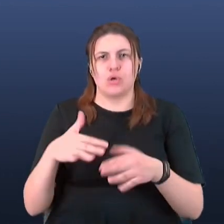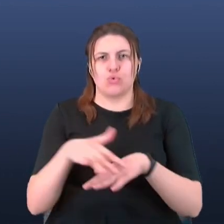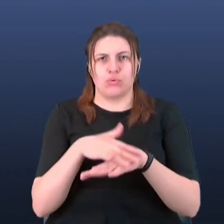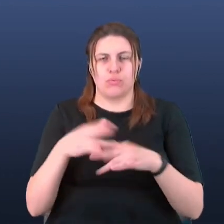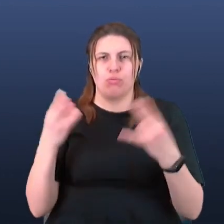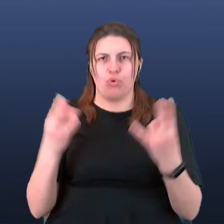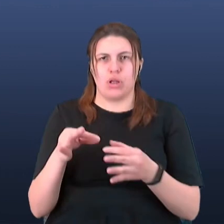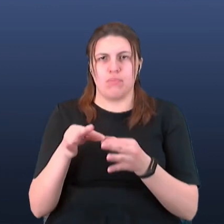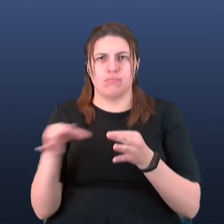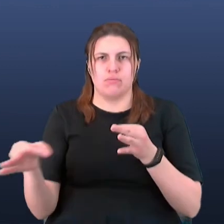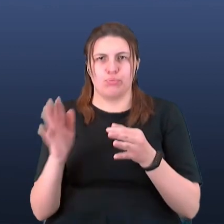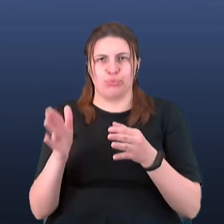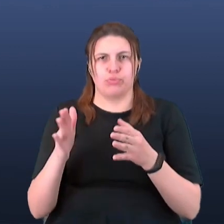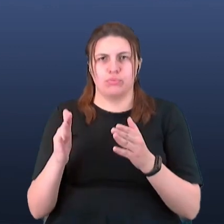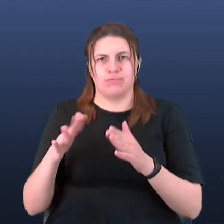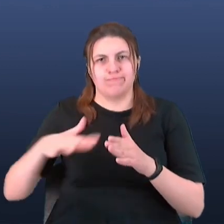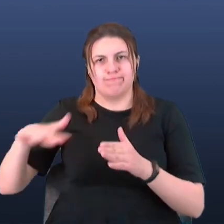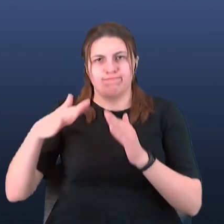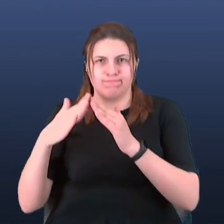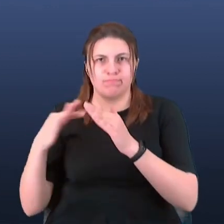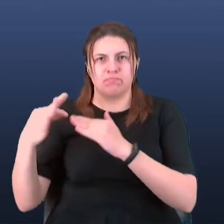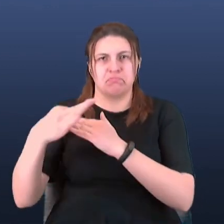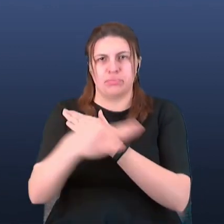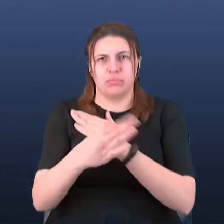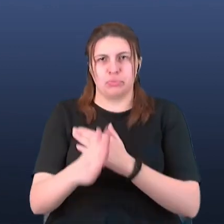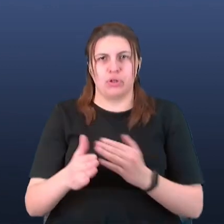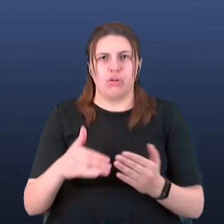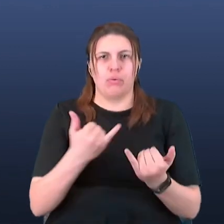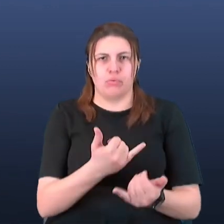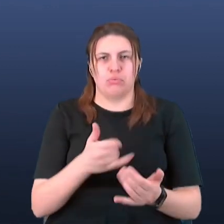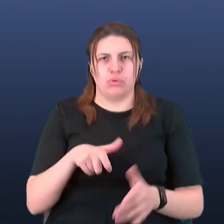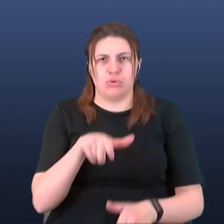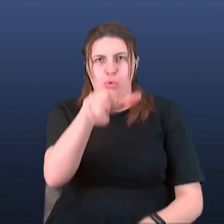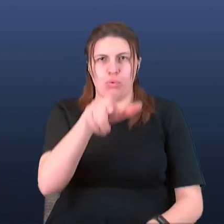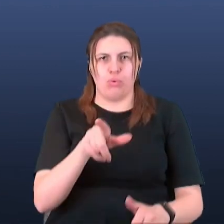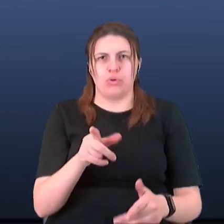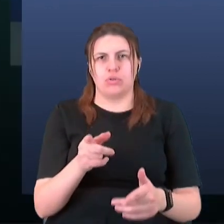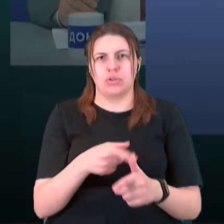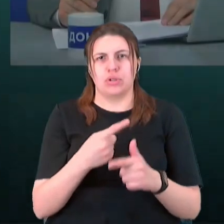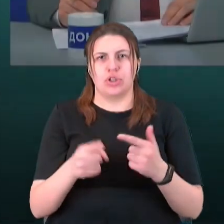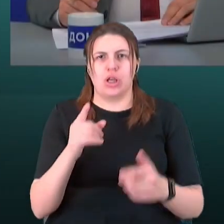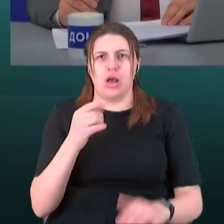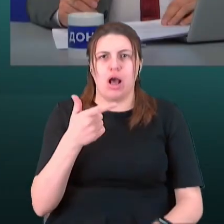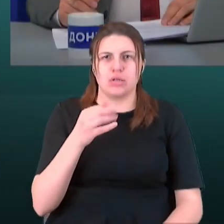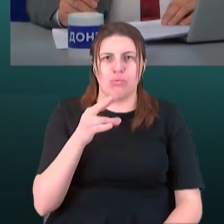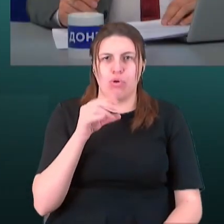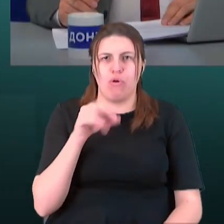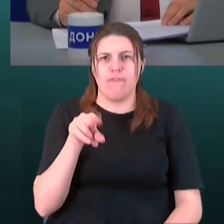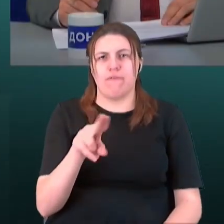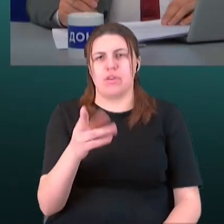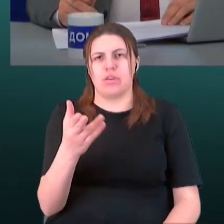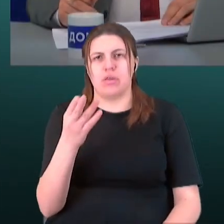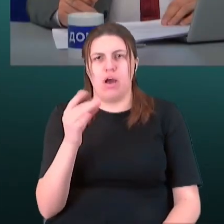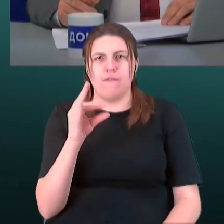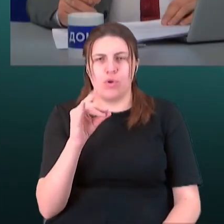якийсь важливий загальнодержавний спект, чи це дорога, чи це рахтопровід, чи газопровід, чи ще щось. На сьогоднішній